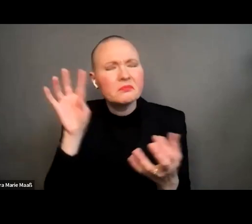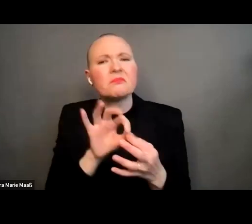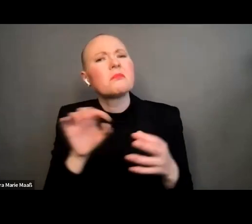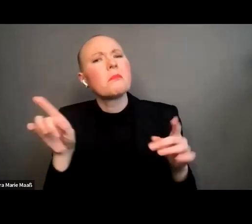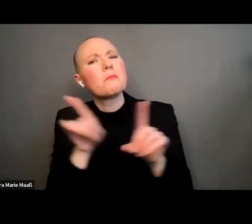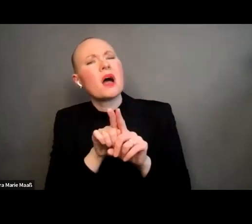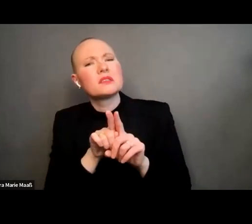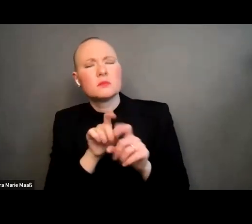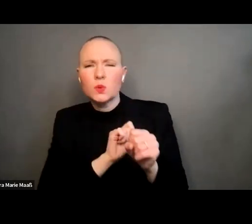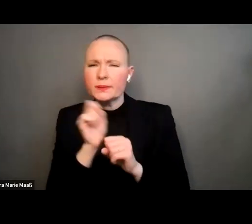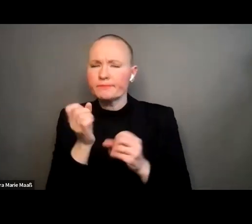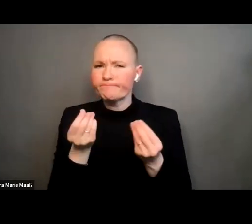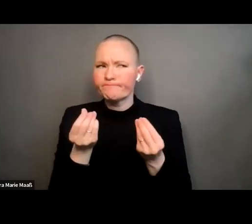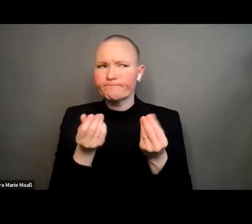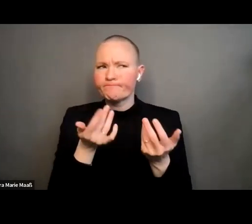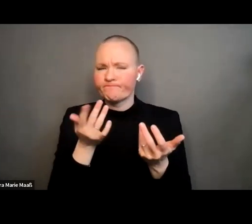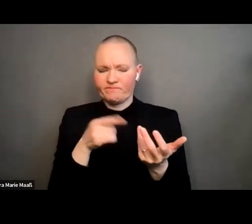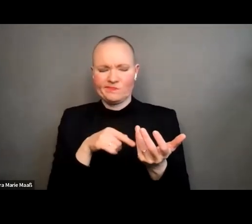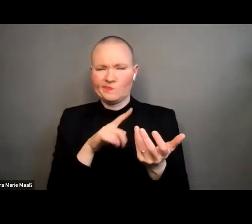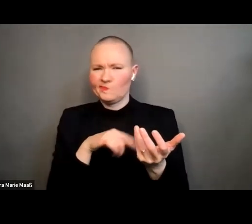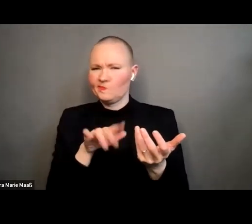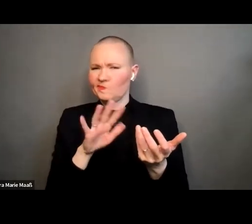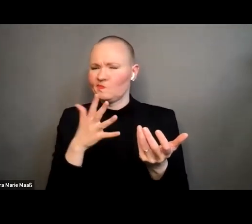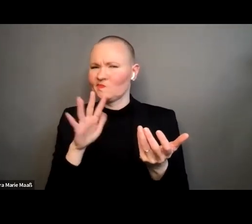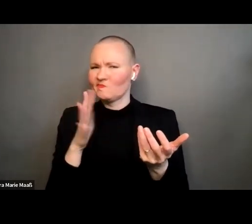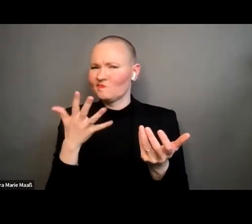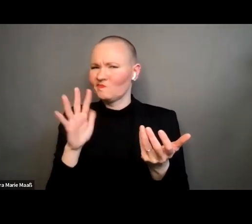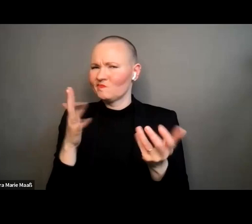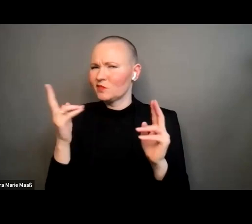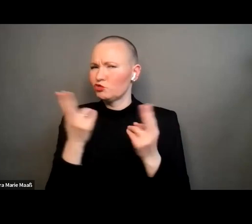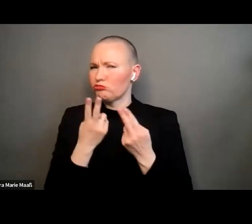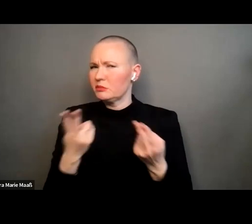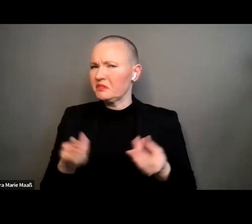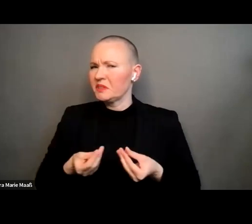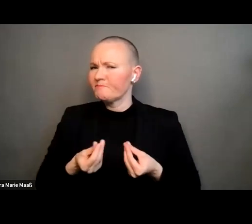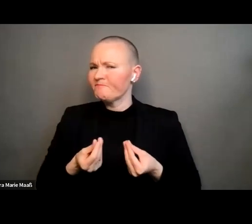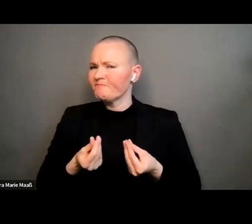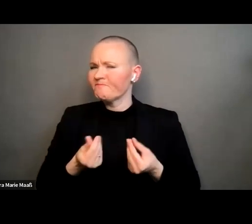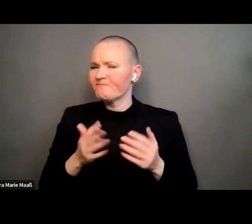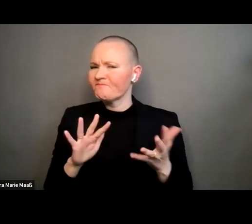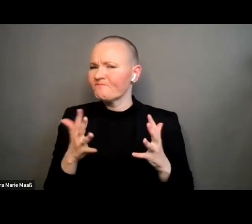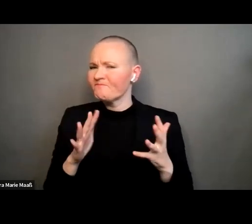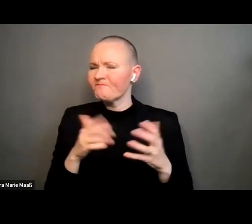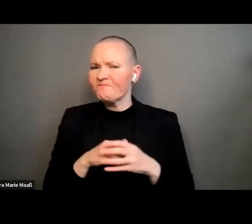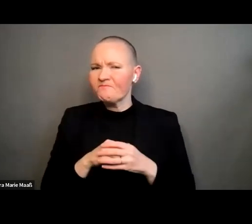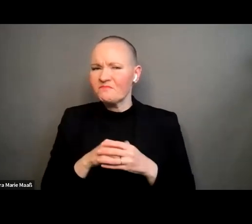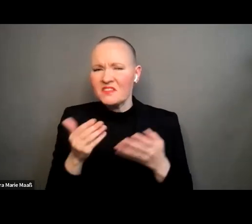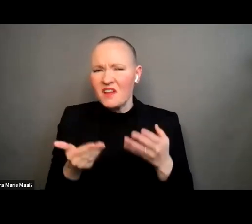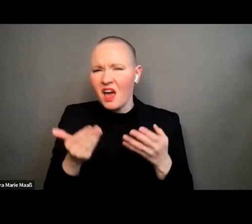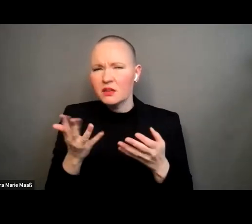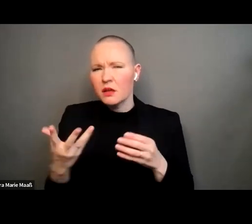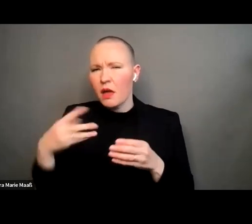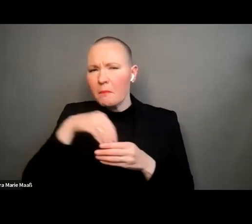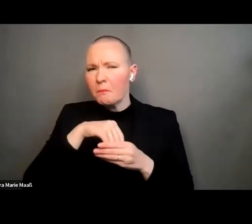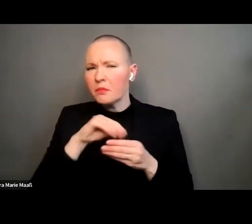irgendwie geht es dort vielleicht doch um was ganz anderes vielleicht ist auch eine versteckte message drin und